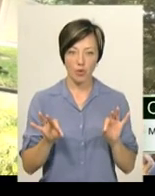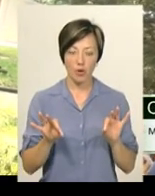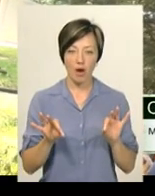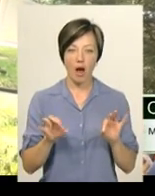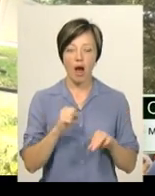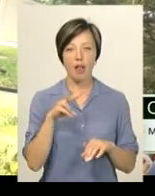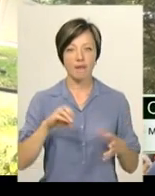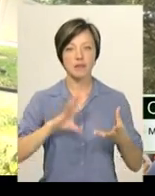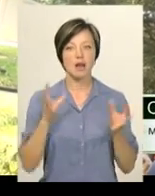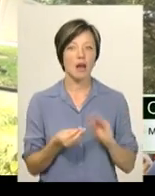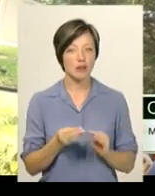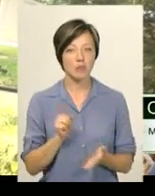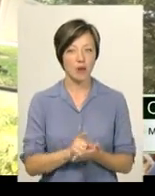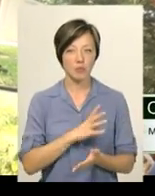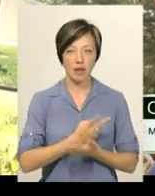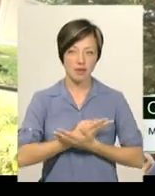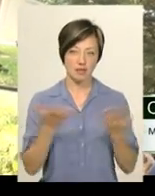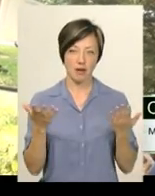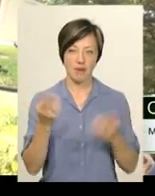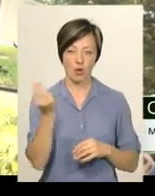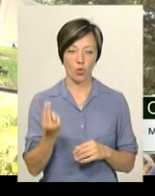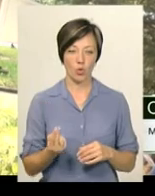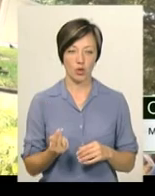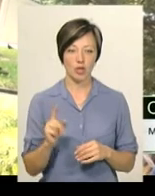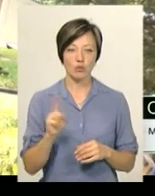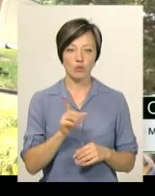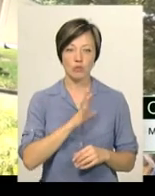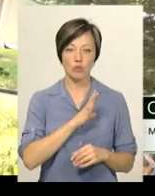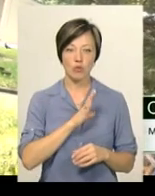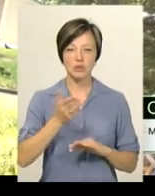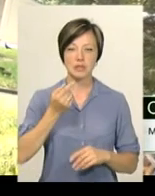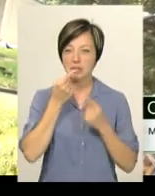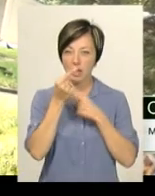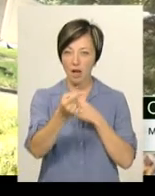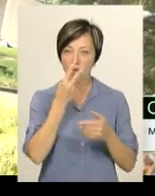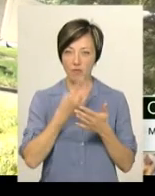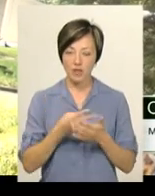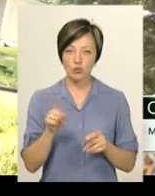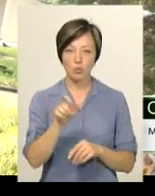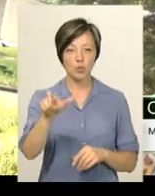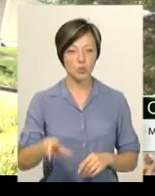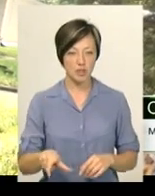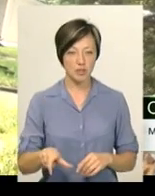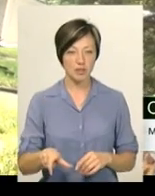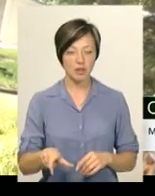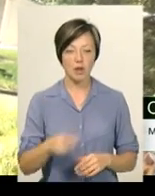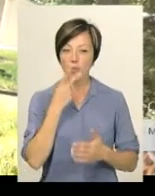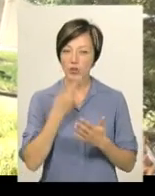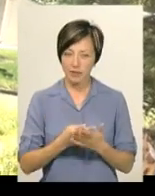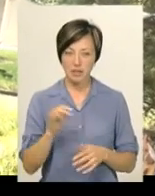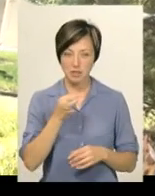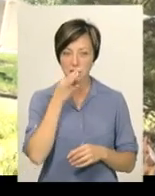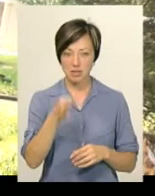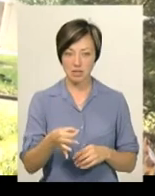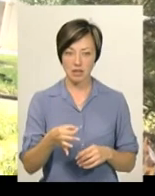але взагалі то мають бути яскраві кольори, щоб їх було здалековідно, щоб людина подивилася і